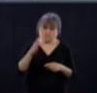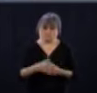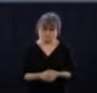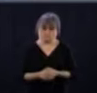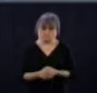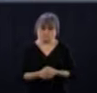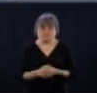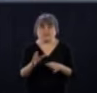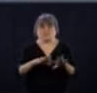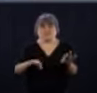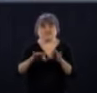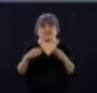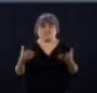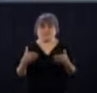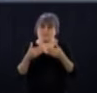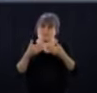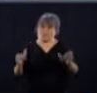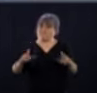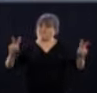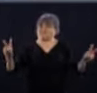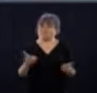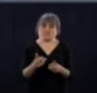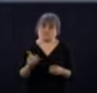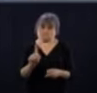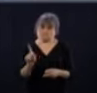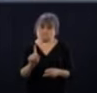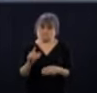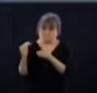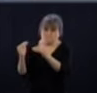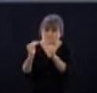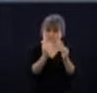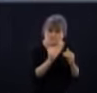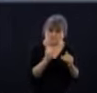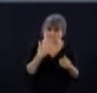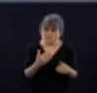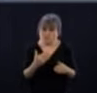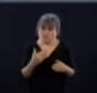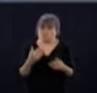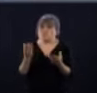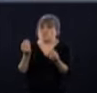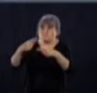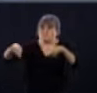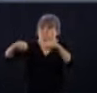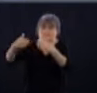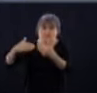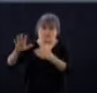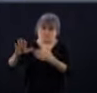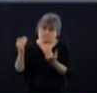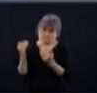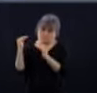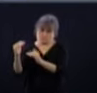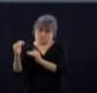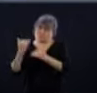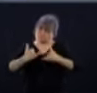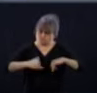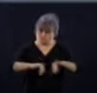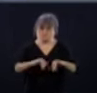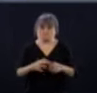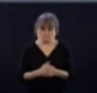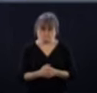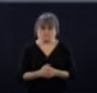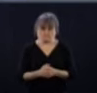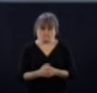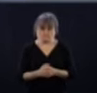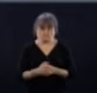toujours de ne ouvrir prématurément, de continuer de protéger les secteurs qui ont encore besoin d'être protégés. Et c'est ce que nous faisons aujourd'hui en